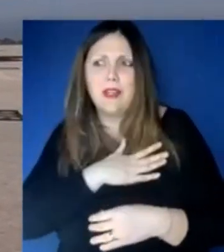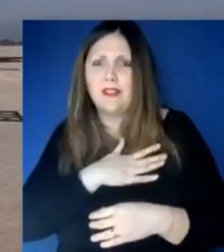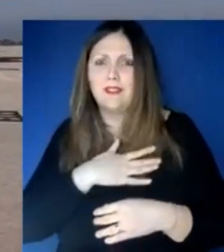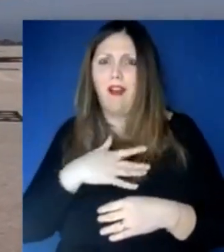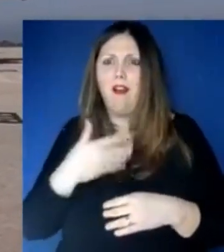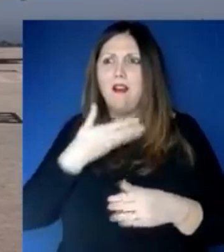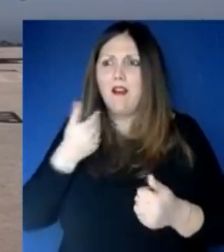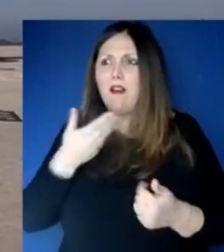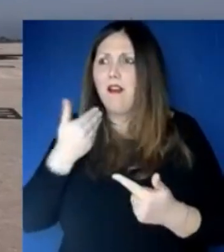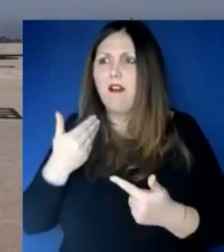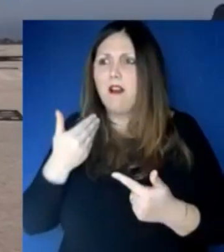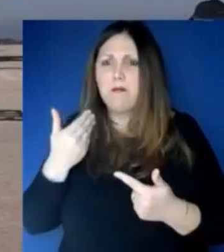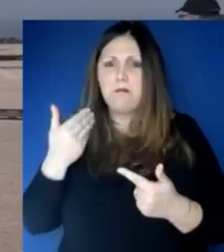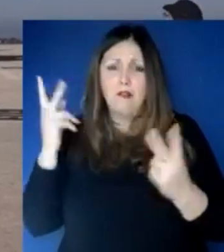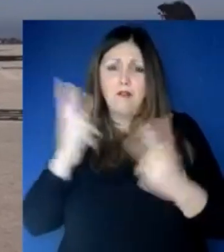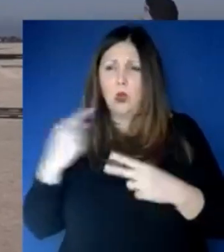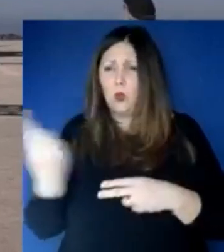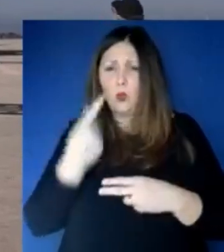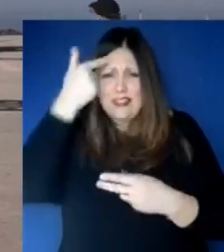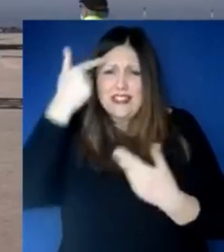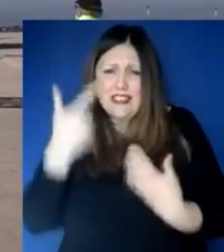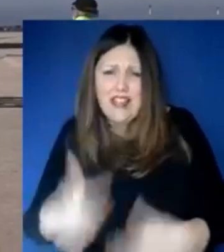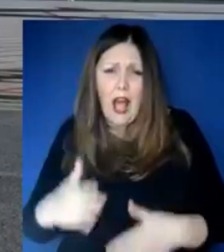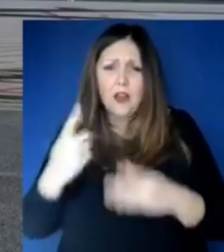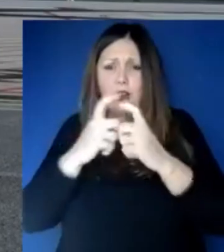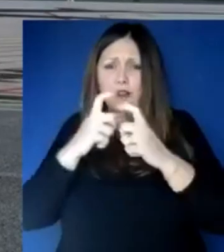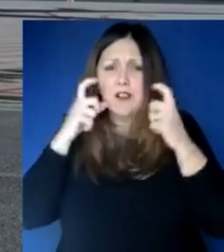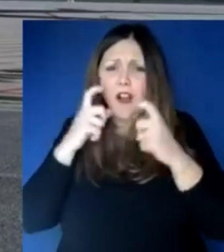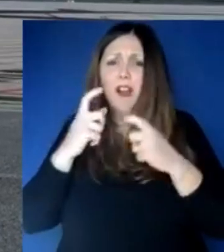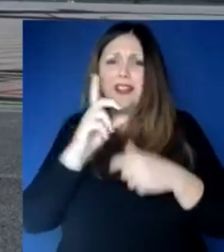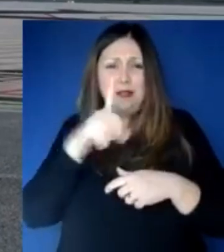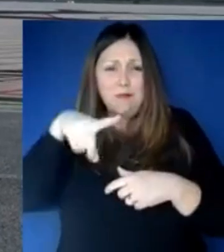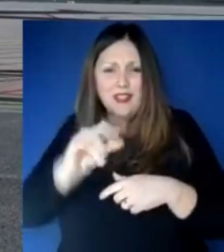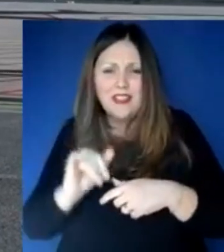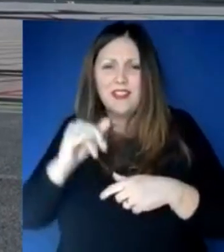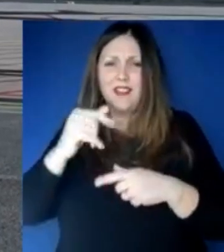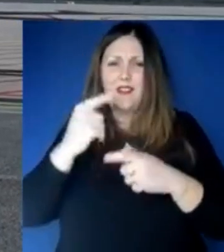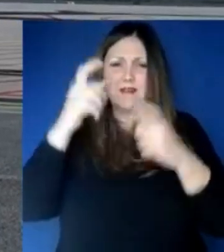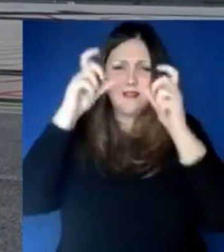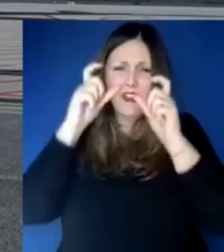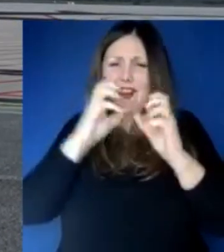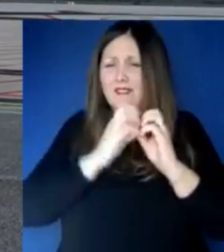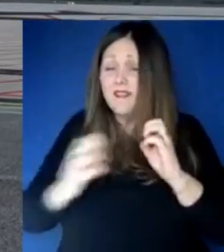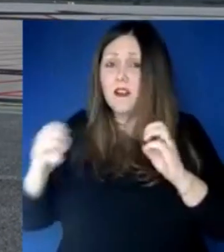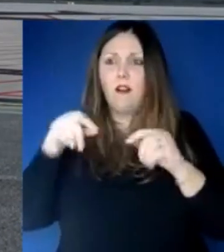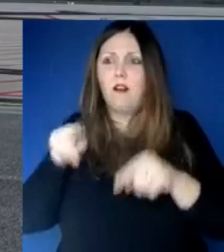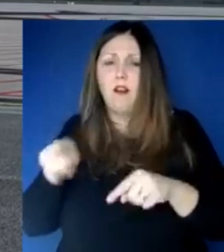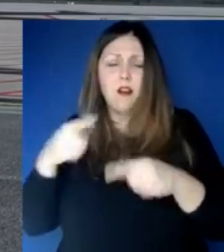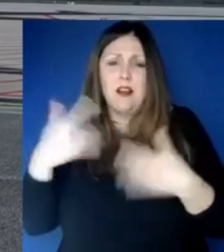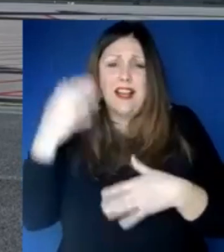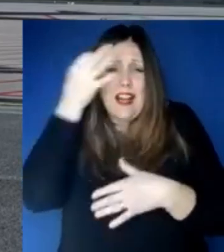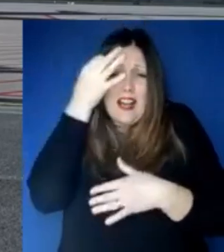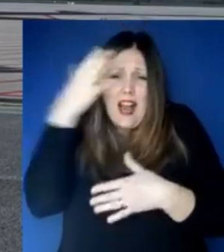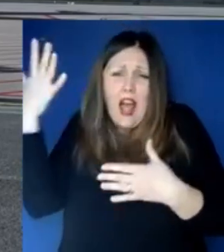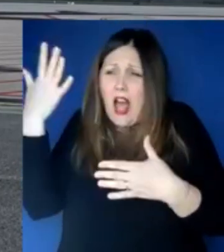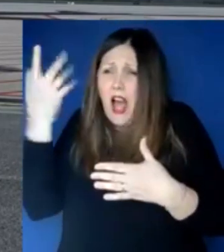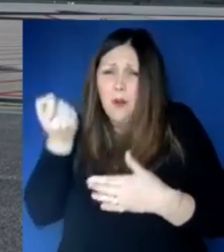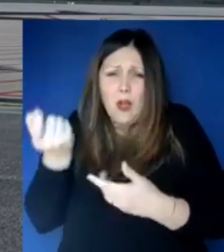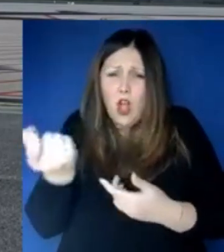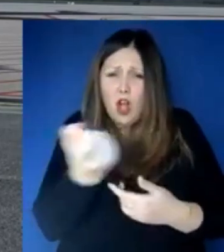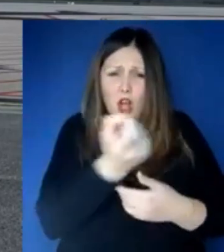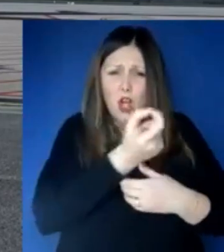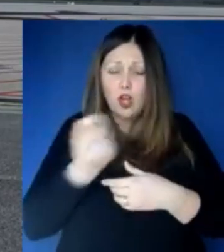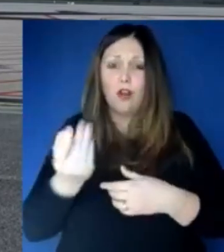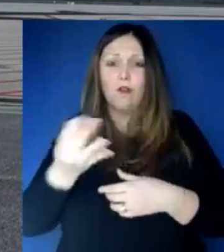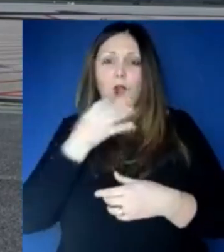proteggere chi lavora per noi, chi è in prima linea, supera veramente ogni considerazione. Adesso ovviamente